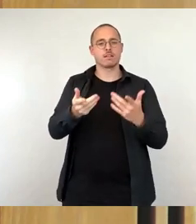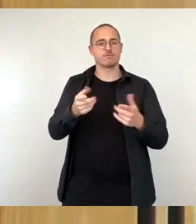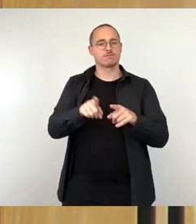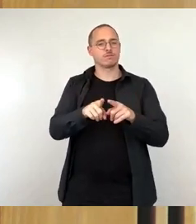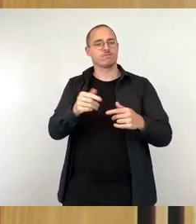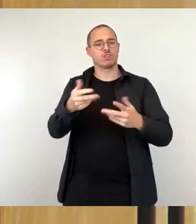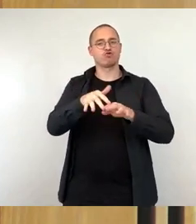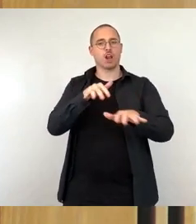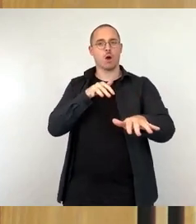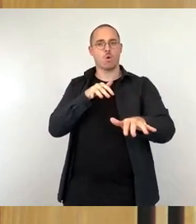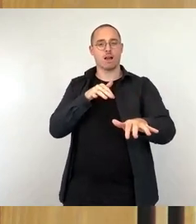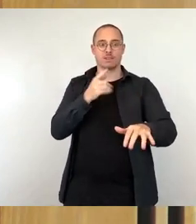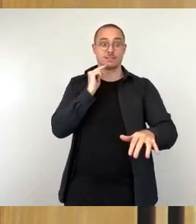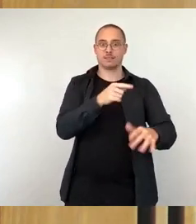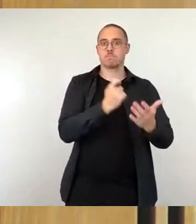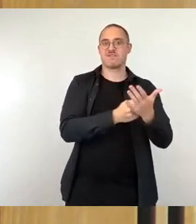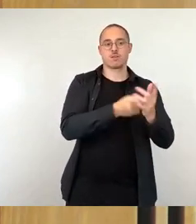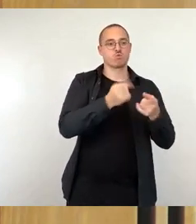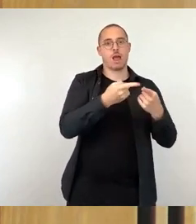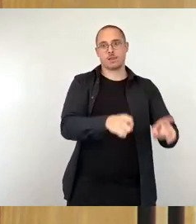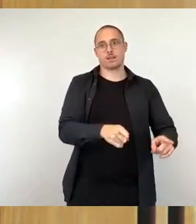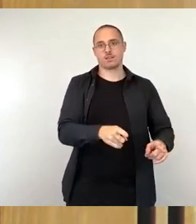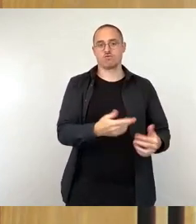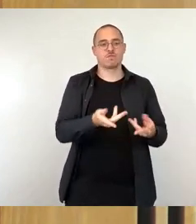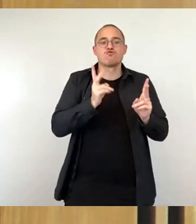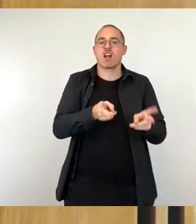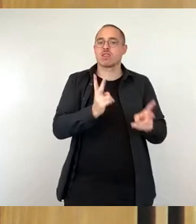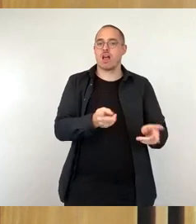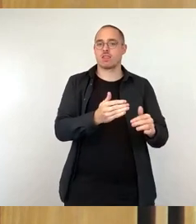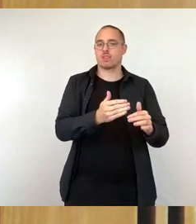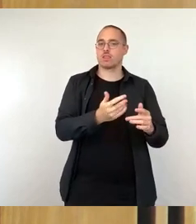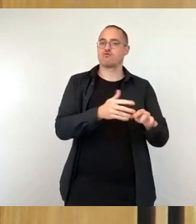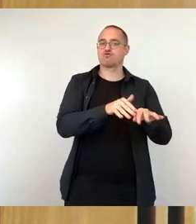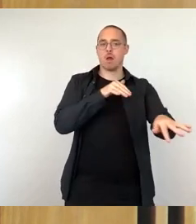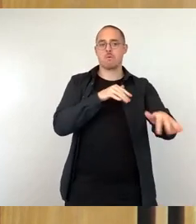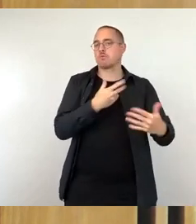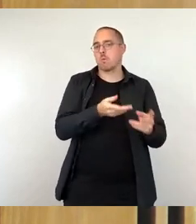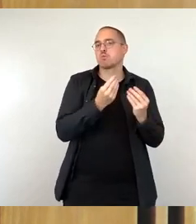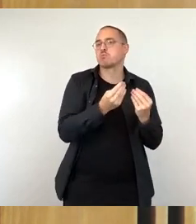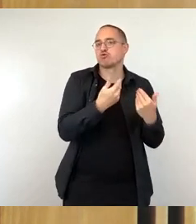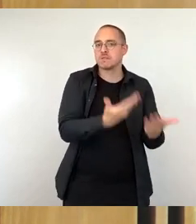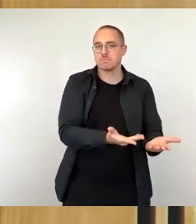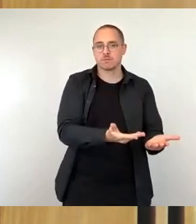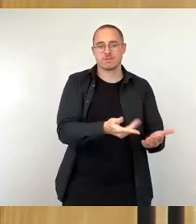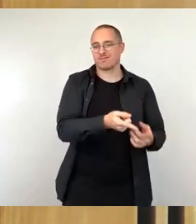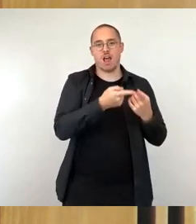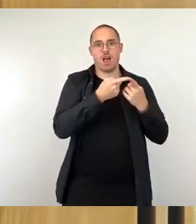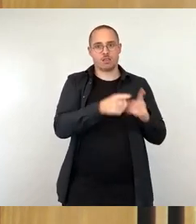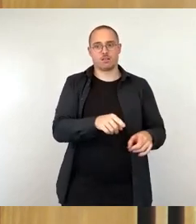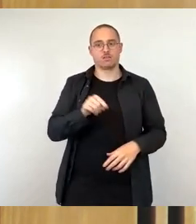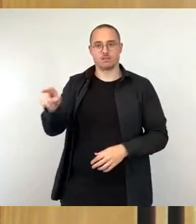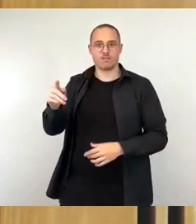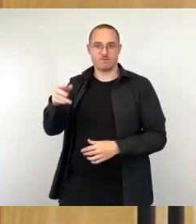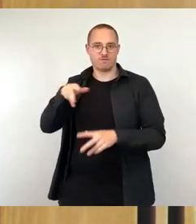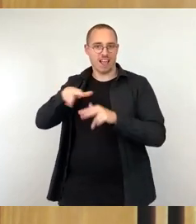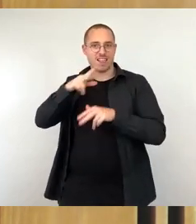bewerten als ein Standardstau, der so mal entstehen kann. Kann ich jetzt davon ausgehen, dass es der Verwaltung eigentlich egal ist, dass